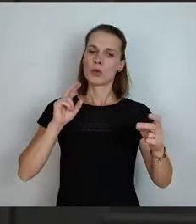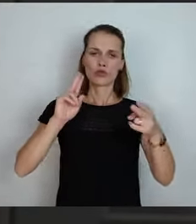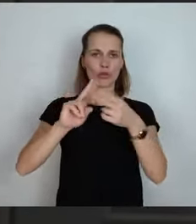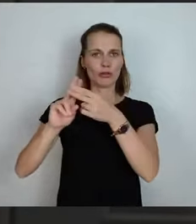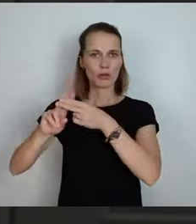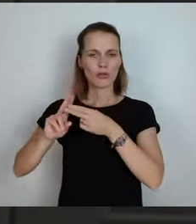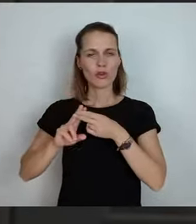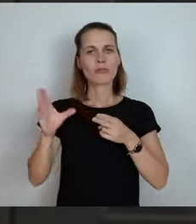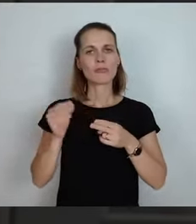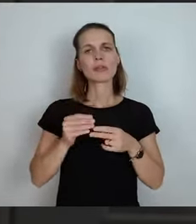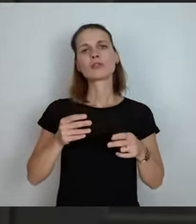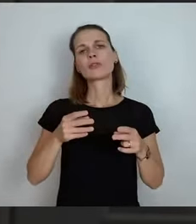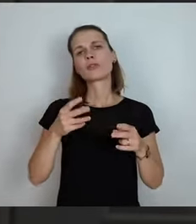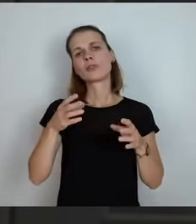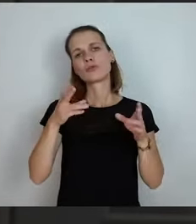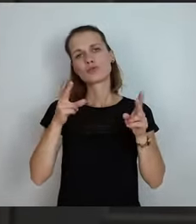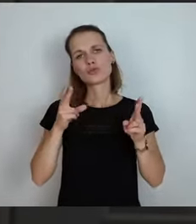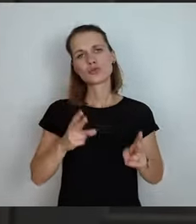Da waren drei